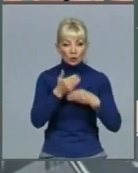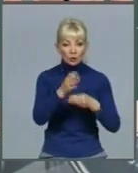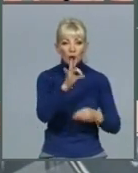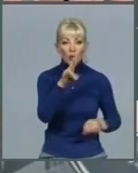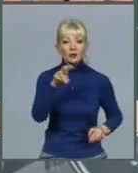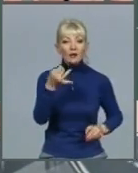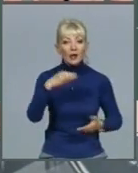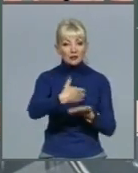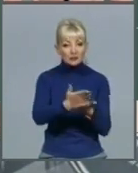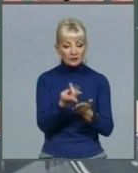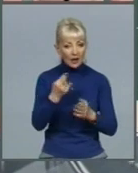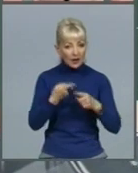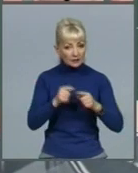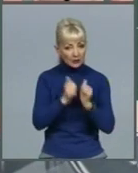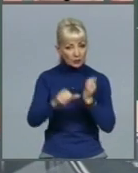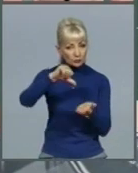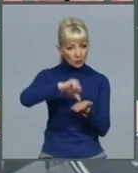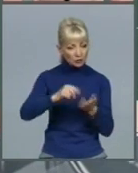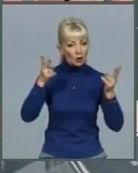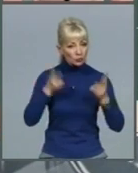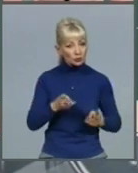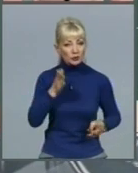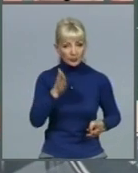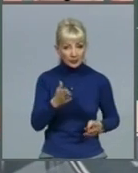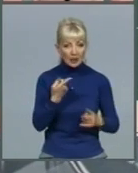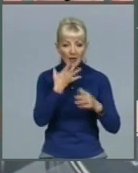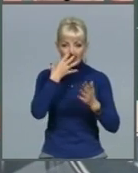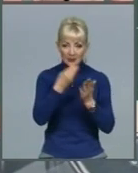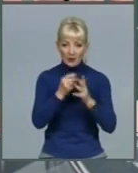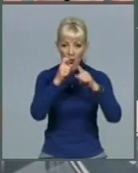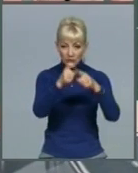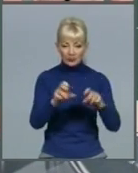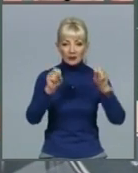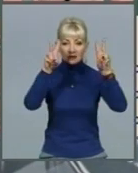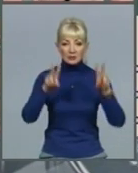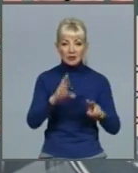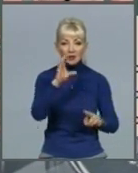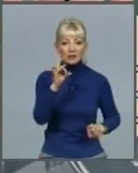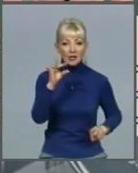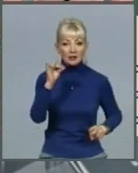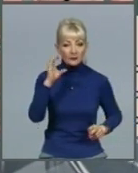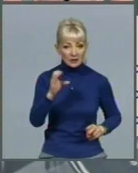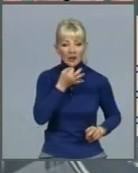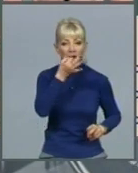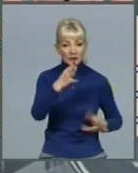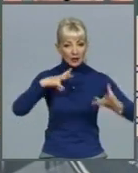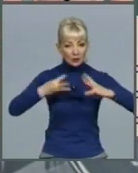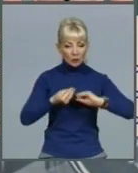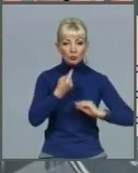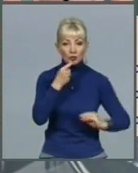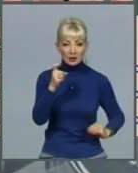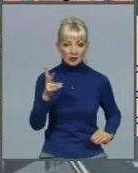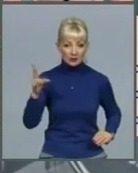Для цього кожному учаснику потрібно буде занести свої відповіді до спеціального сервісу визначення результатів пробного зовнішнього незалежного